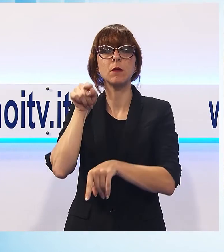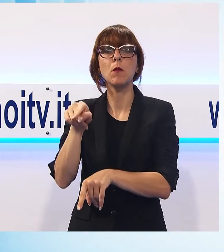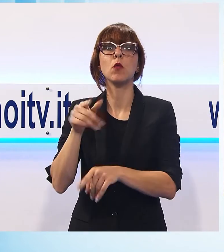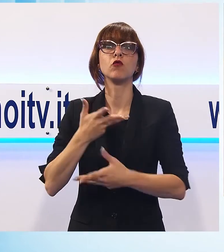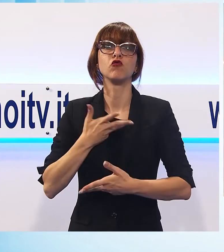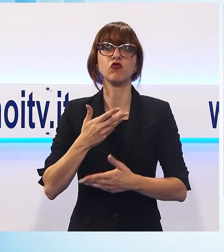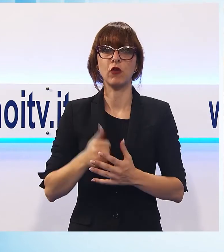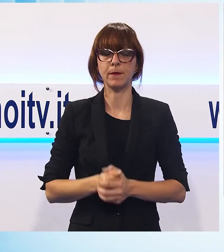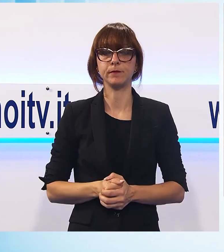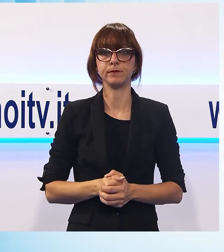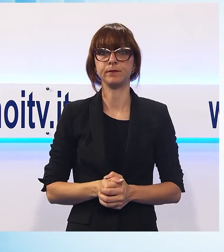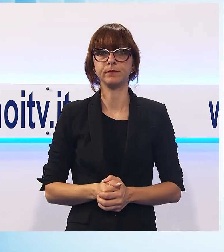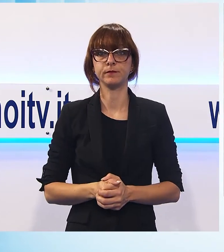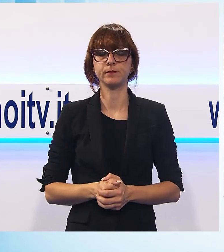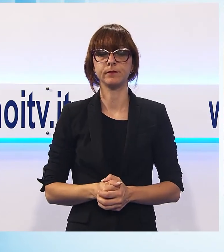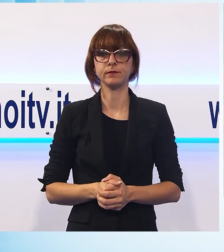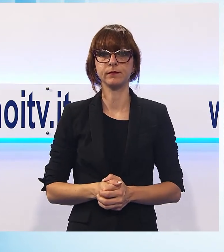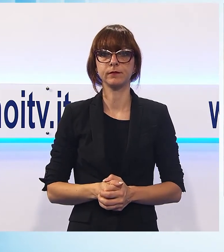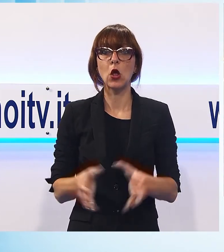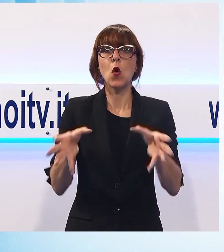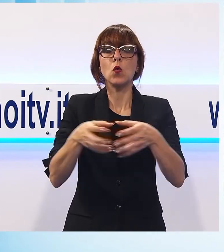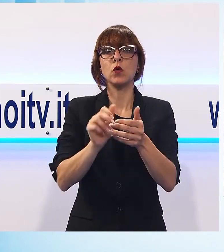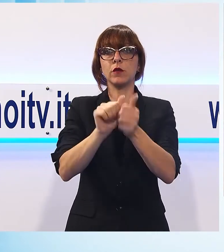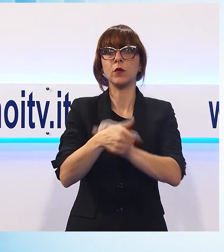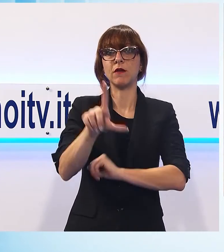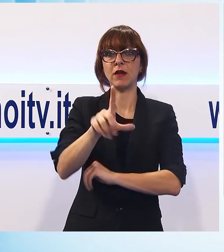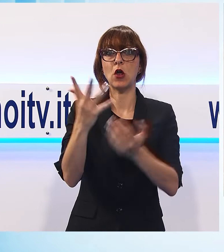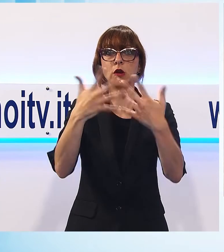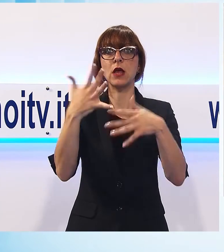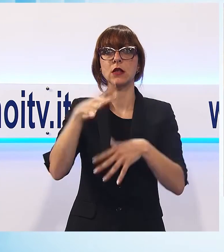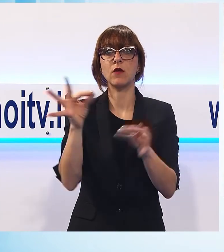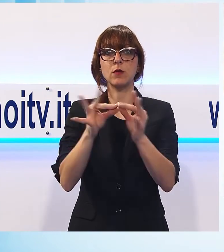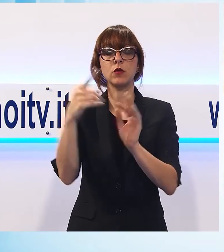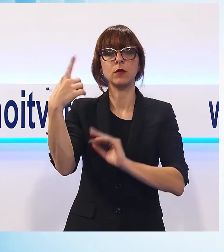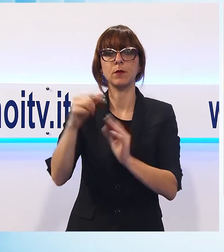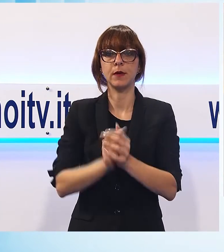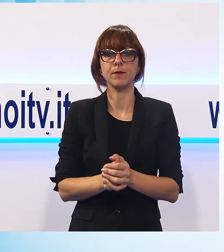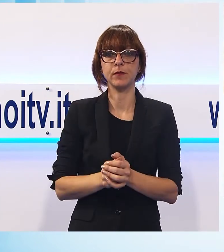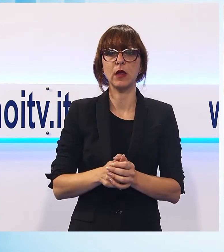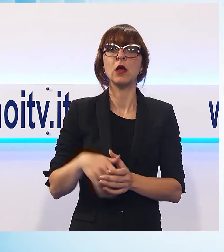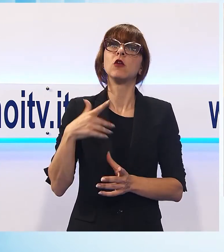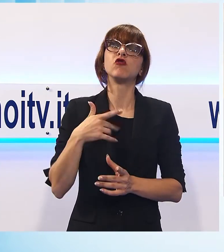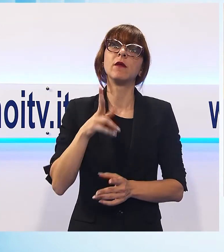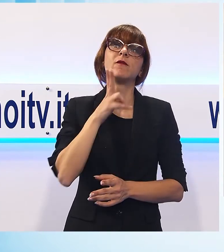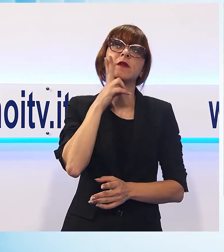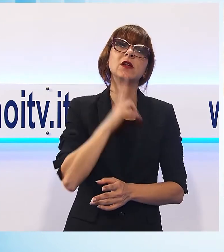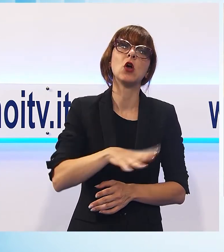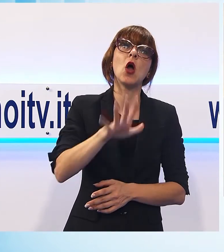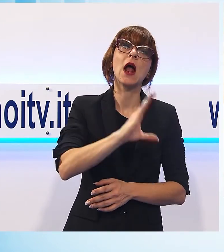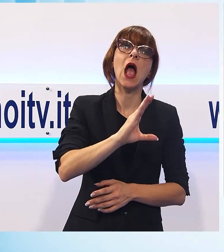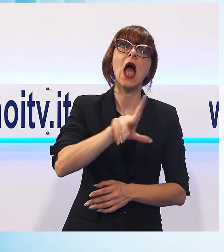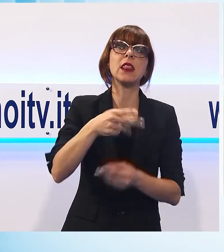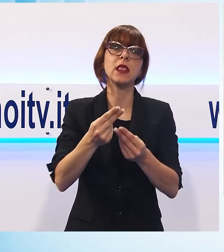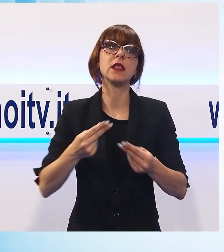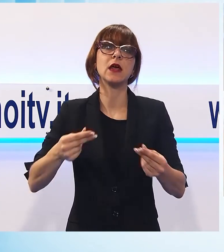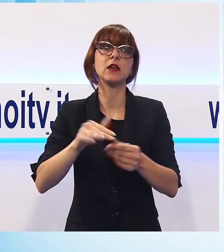2019, organizzato dall'Unione Sportiva Levigliani. Spazio ai colli del Candia e del territorio apoversiliese, grazie